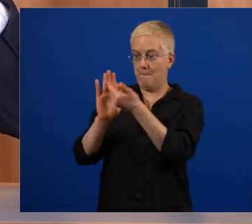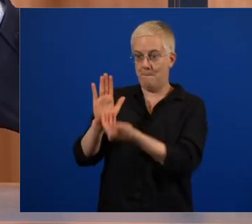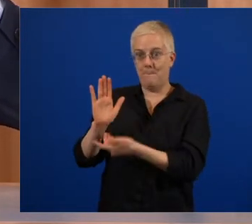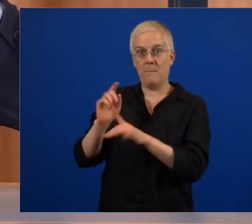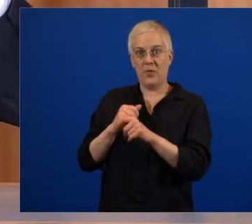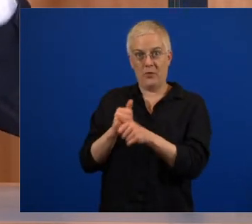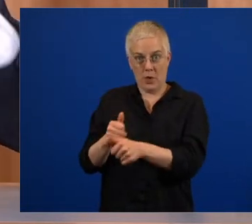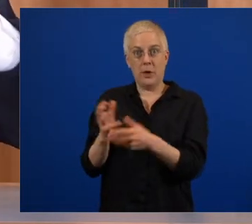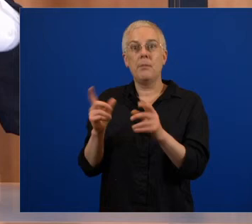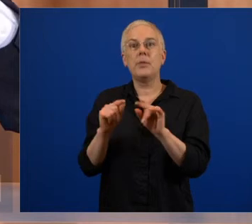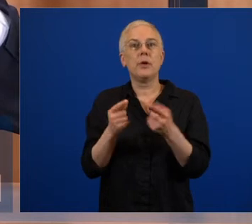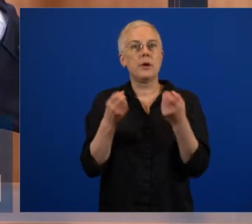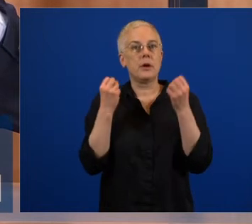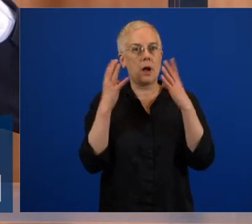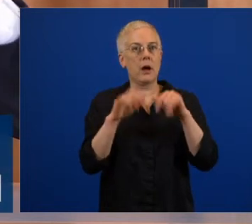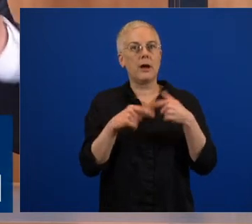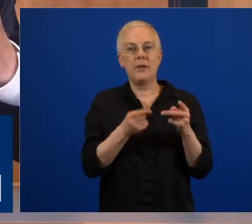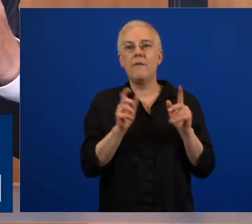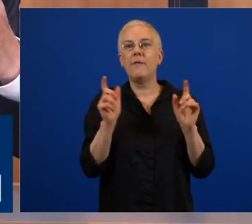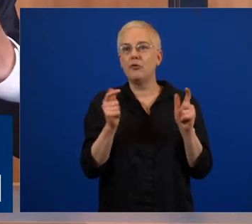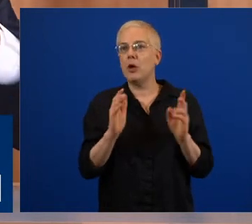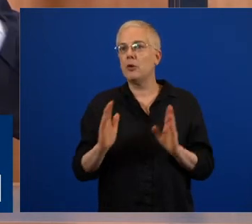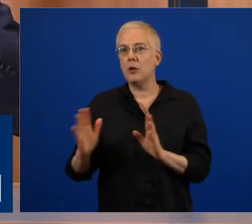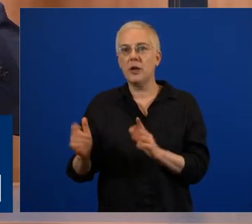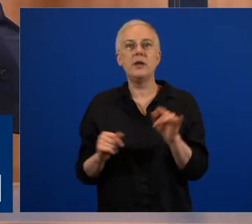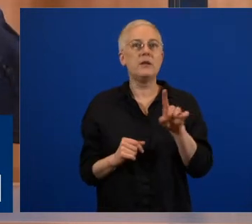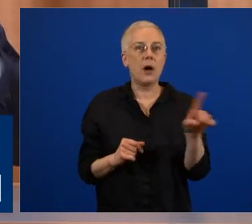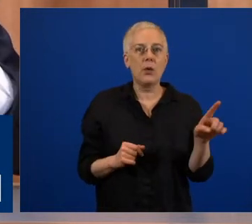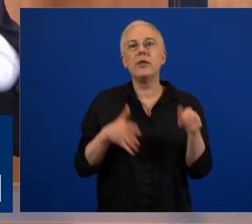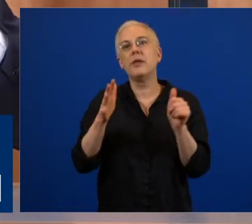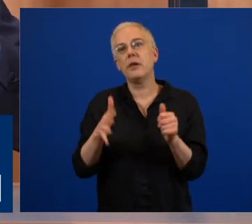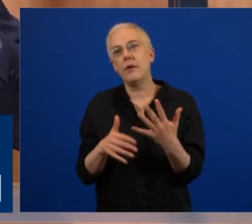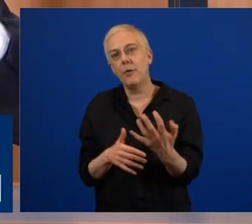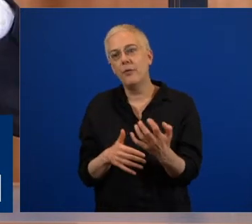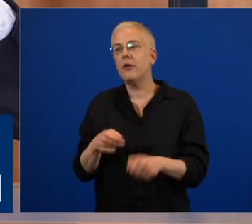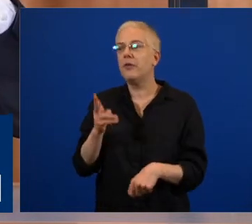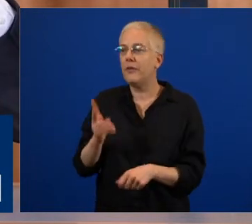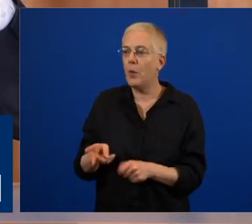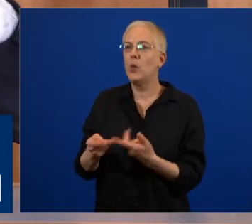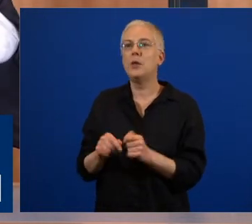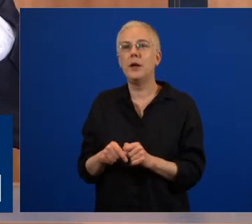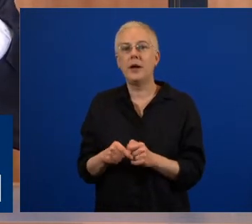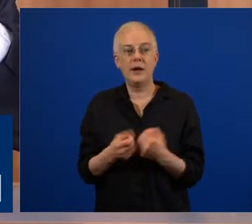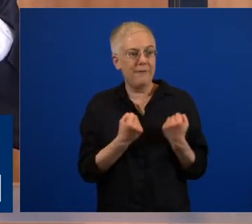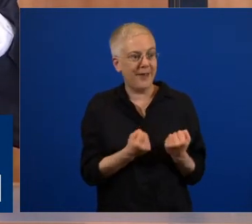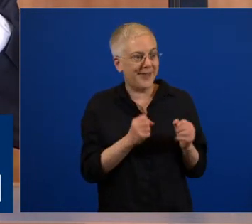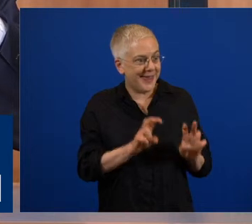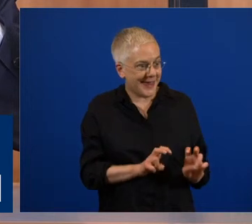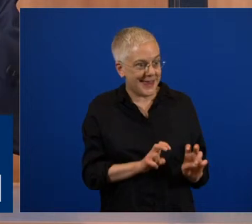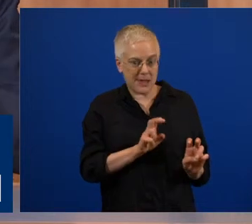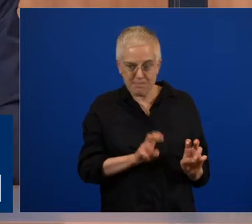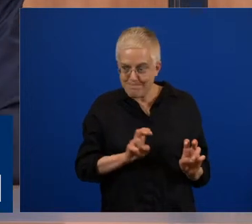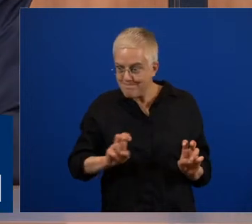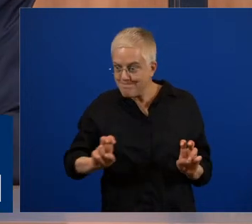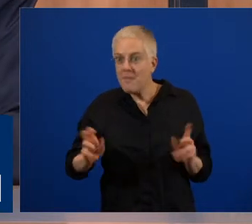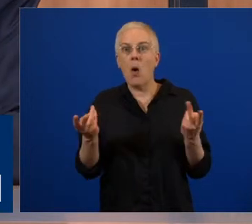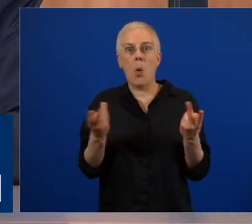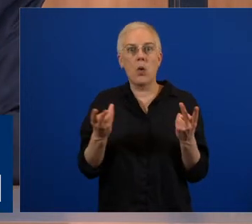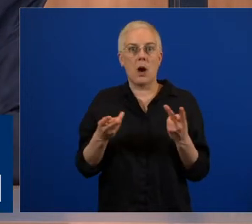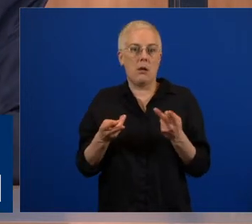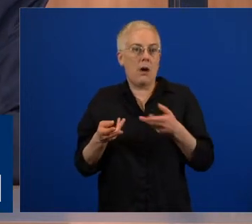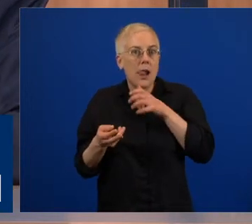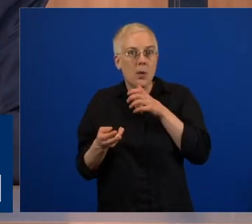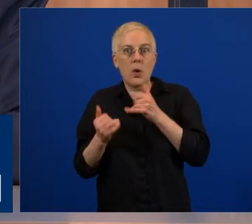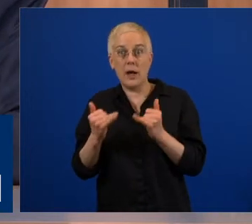1650, 200, 100, feste Sitzplätze oder nicht, Alkohol oder nicht, steht immer sozusagen als Regel,